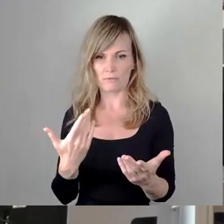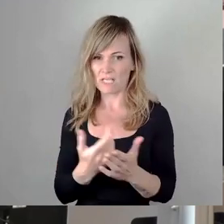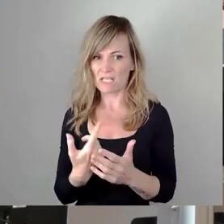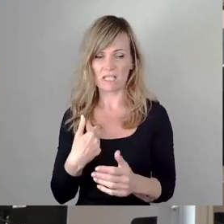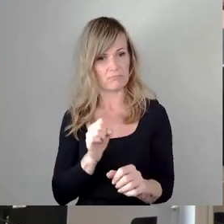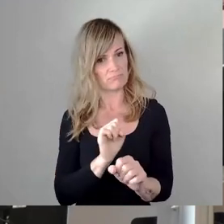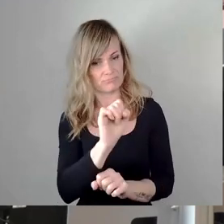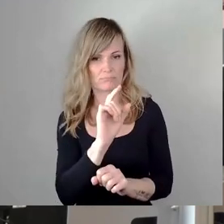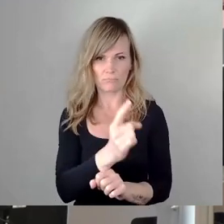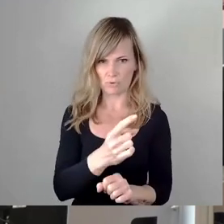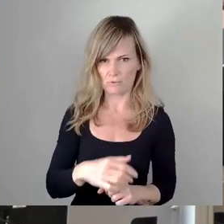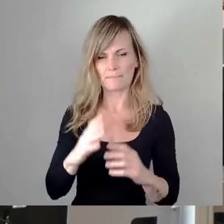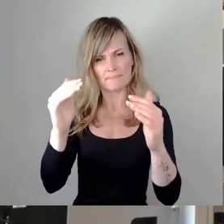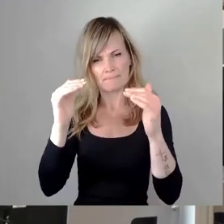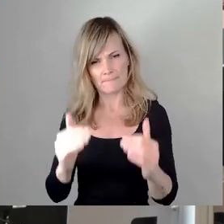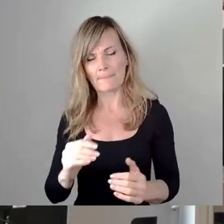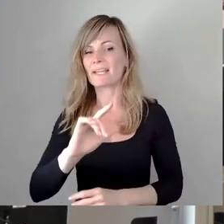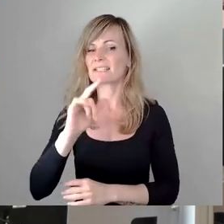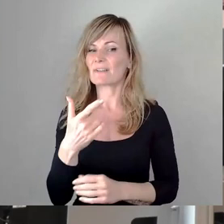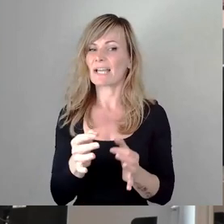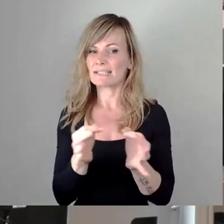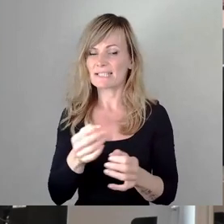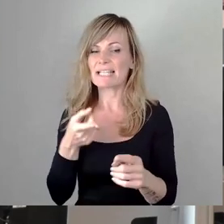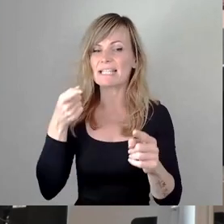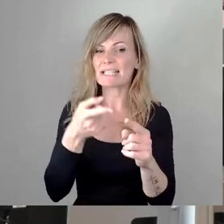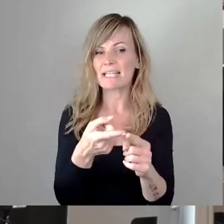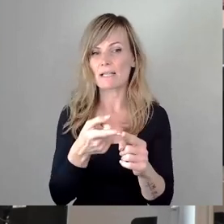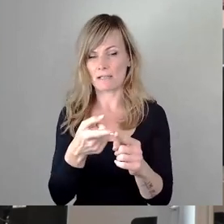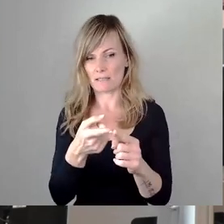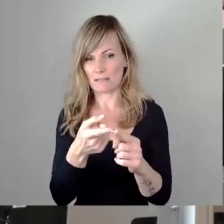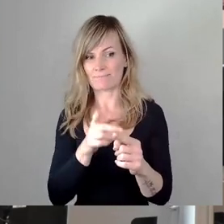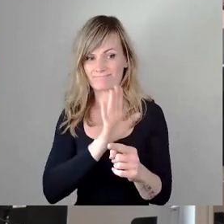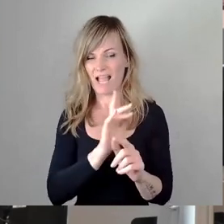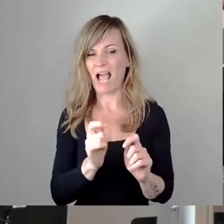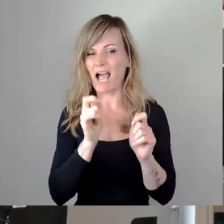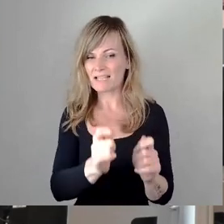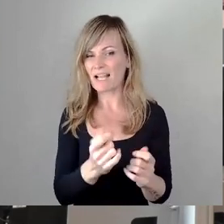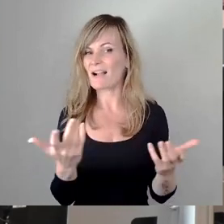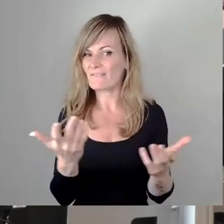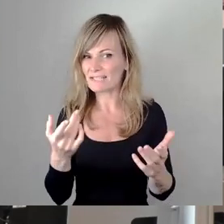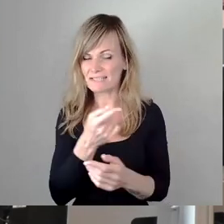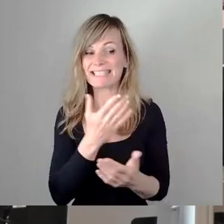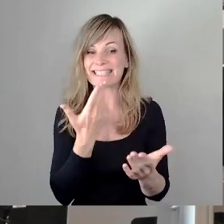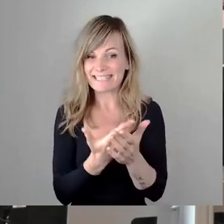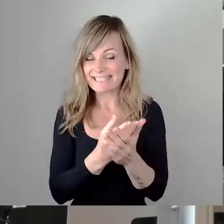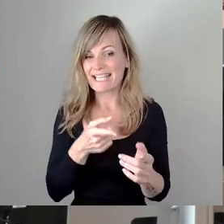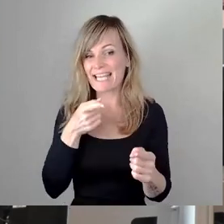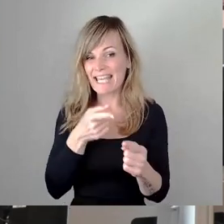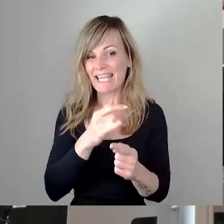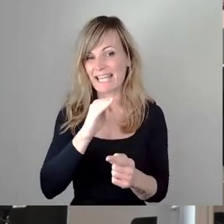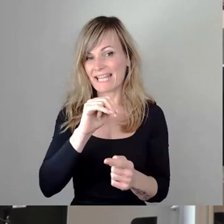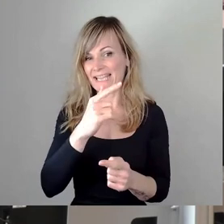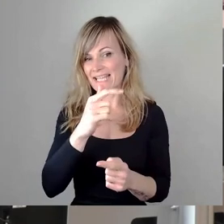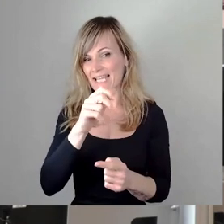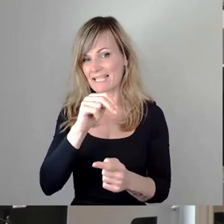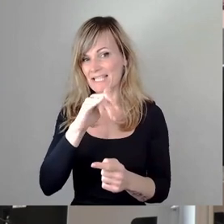Bezug auf die Intention des Antrags, schreibt der Oberbürgermeister folgendes. Diese Intention des Festhaltens am Status